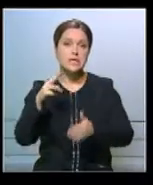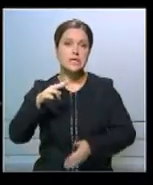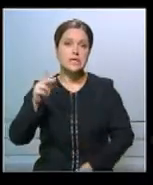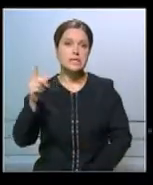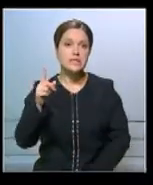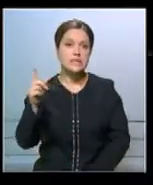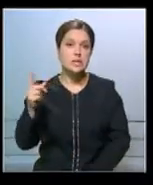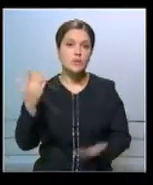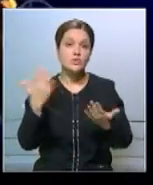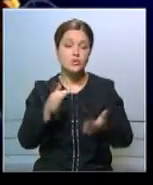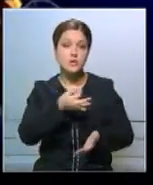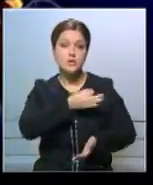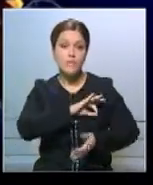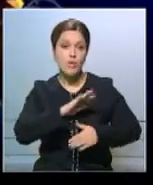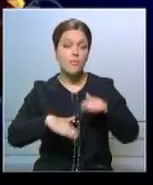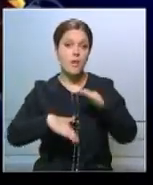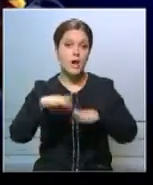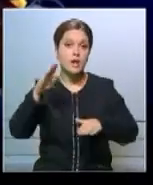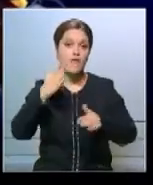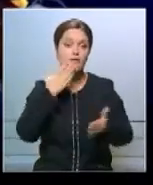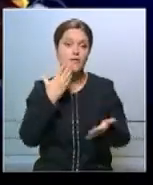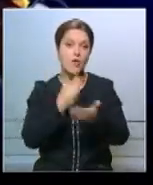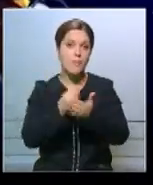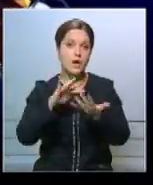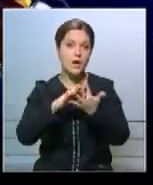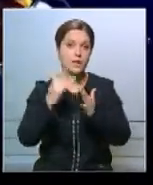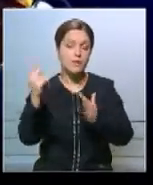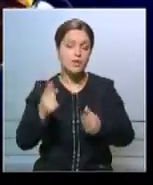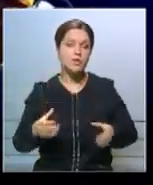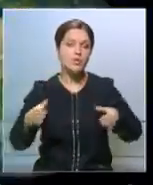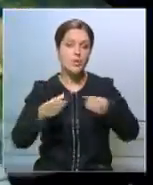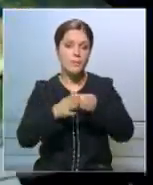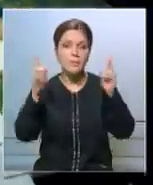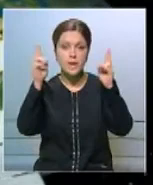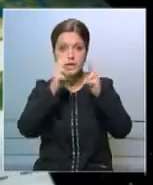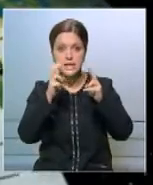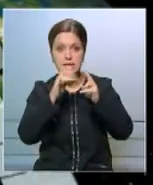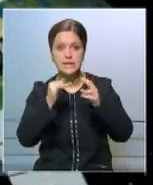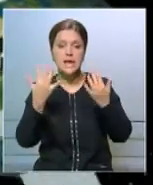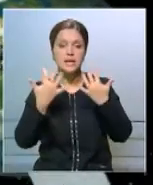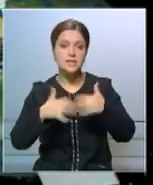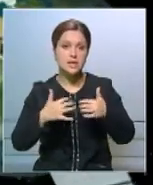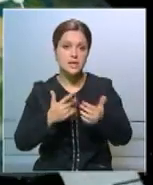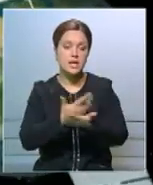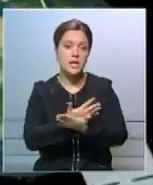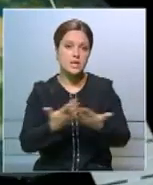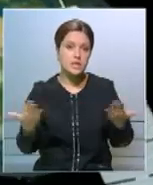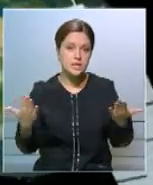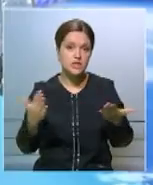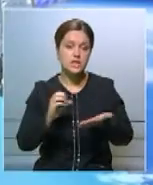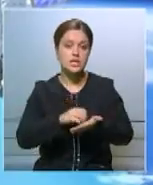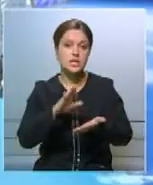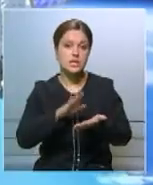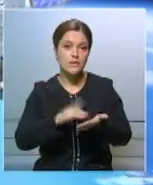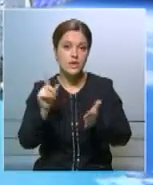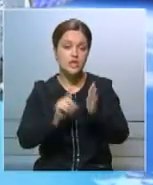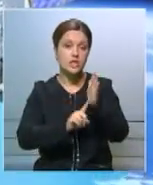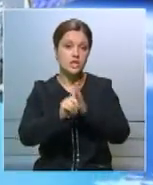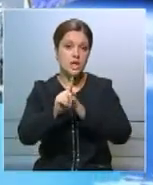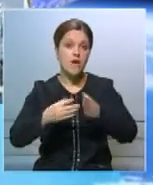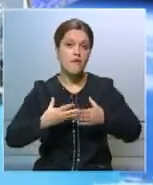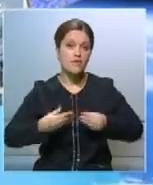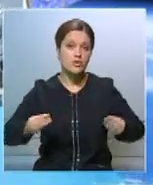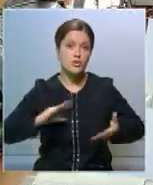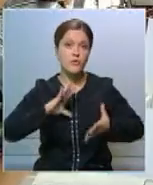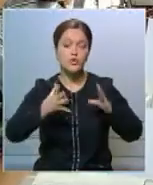использовалась в практике в отечественном агропромышленном комплексе. Мониторинг по оценке различных составляющих, который начинается